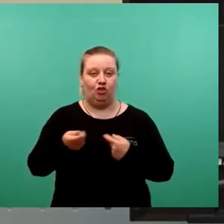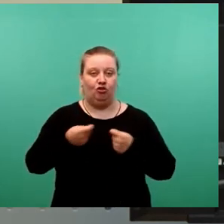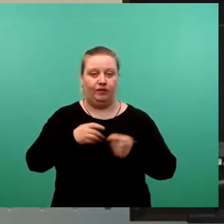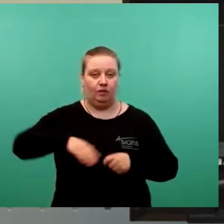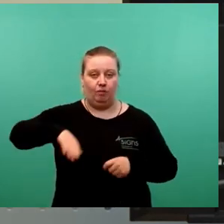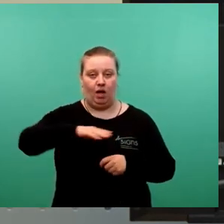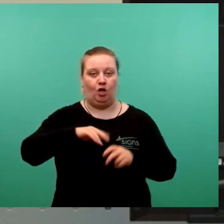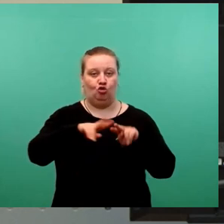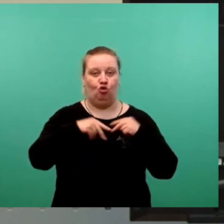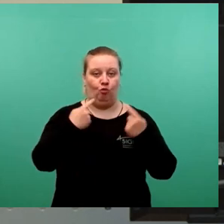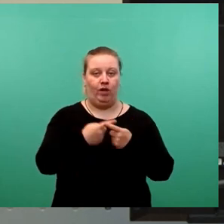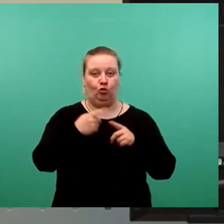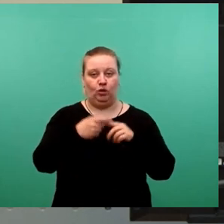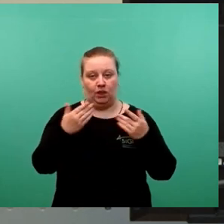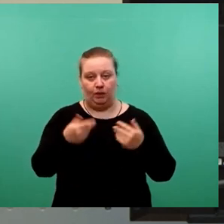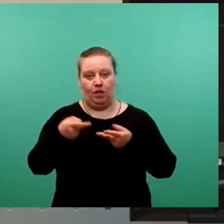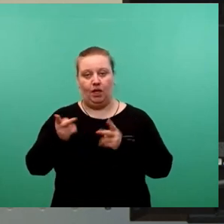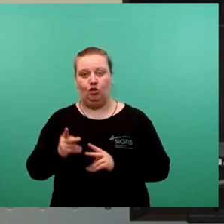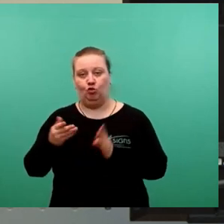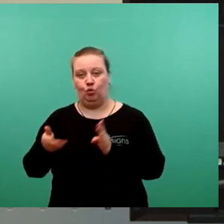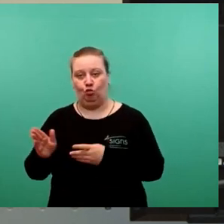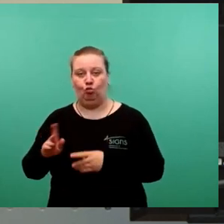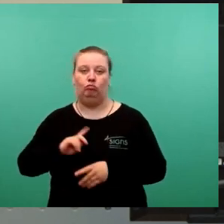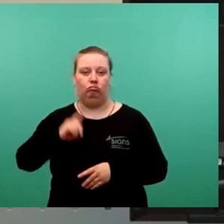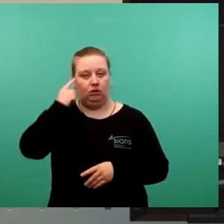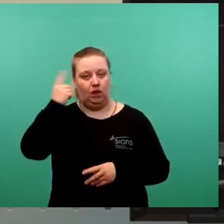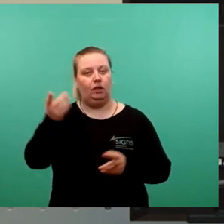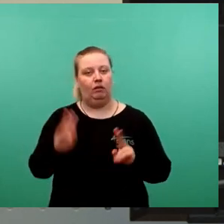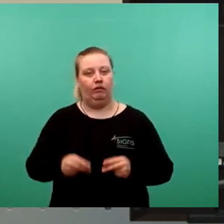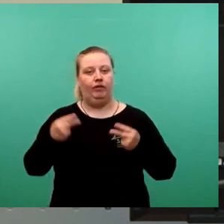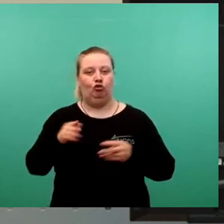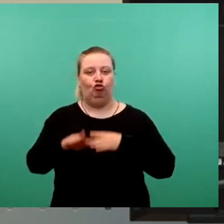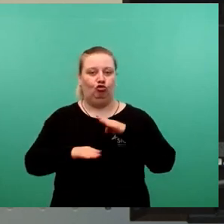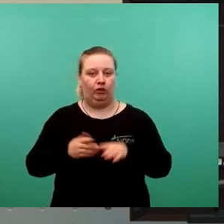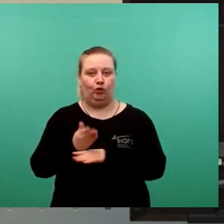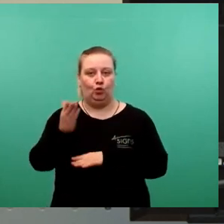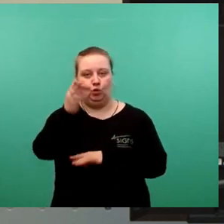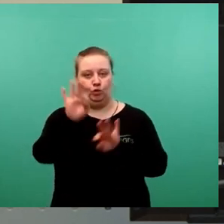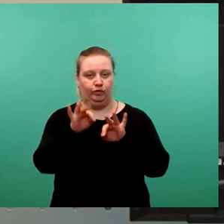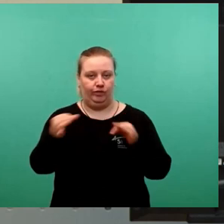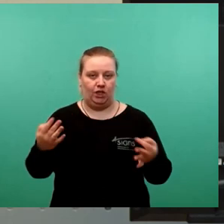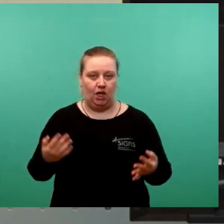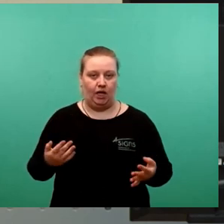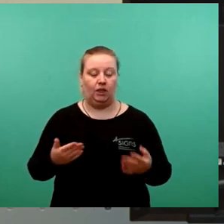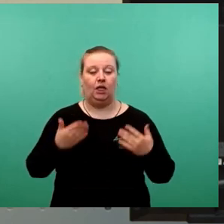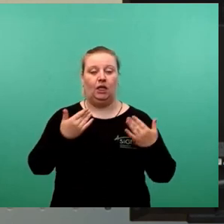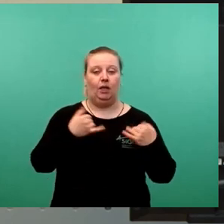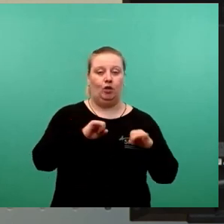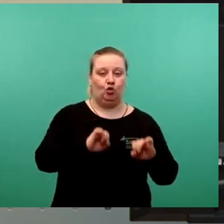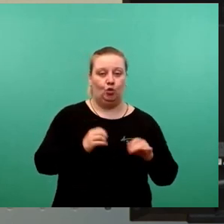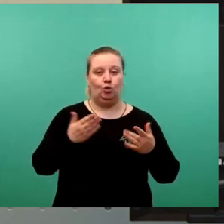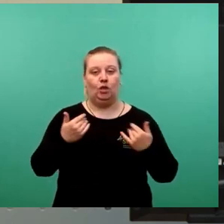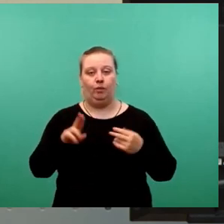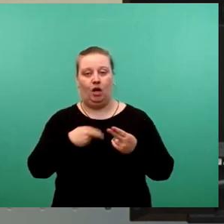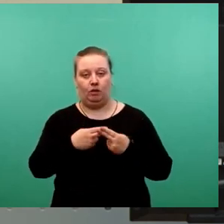Umwelt und Klimarecht und Ordnung ist aus unserer Sicht ein wichtiger Schritt zur Zukunftssicherung. Klimaschutz und Klimaanpassung